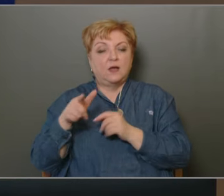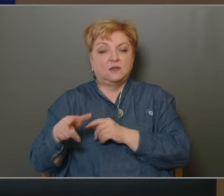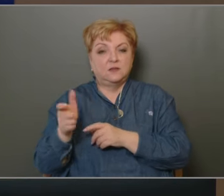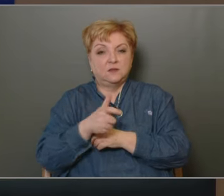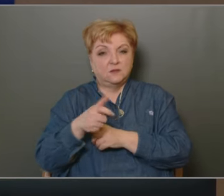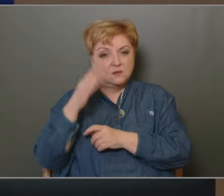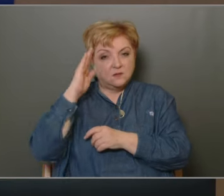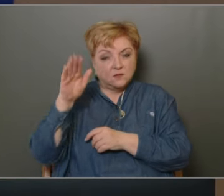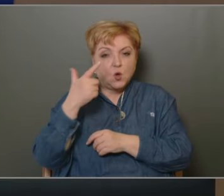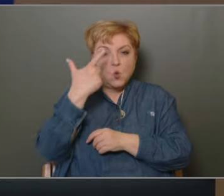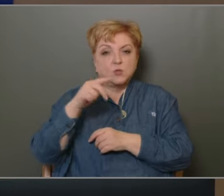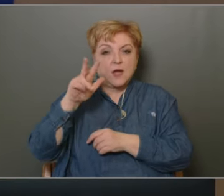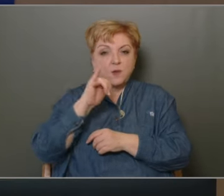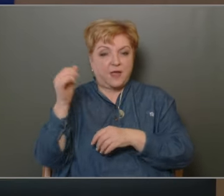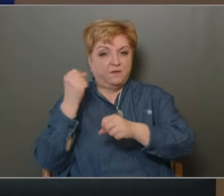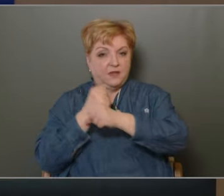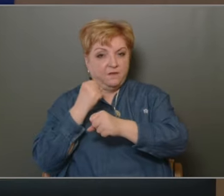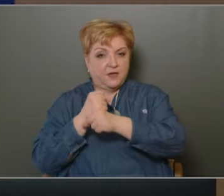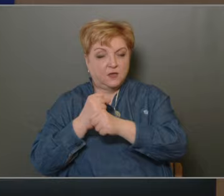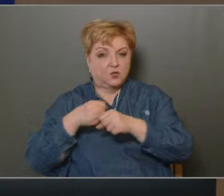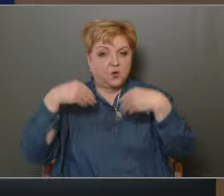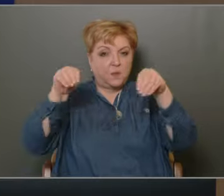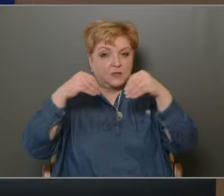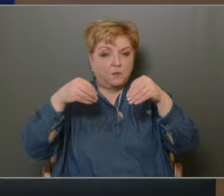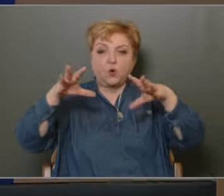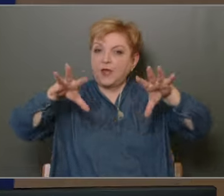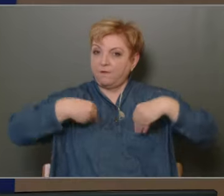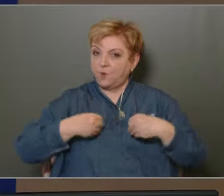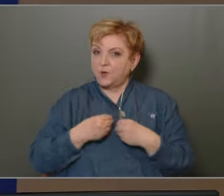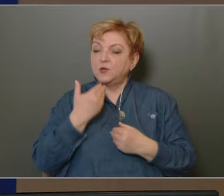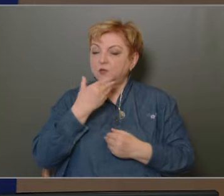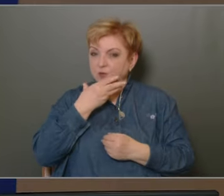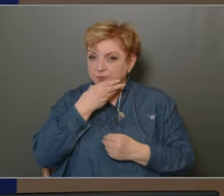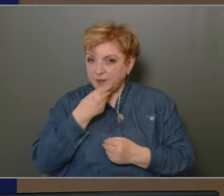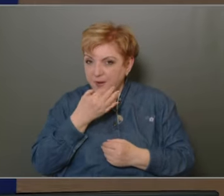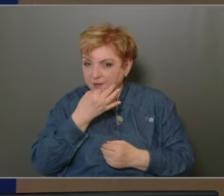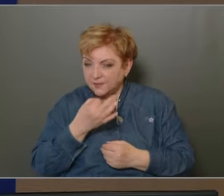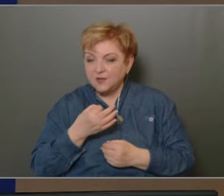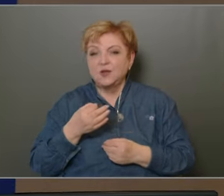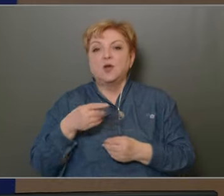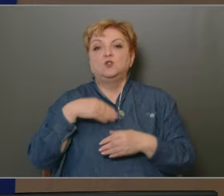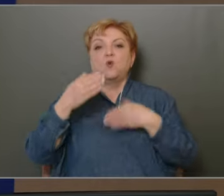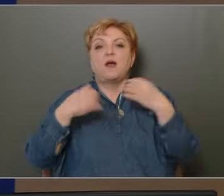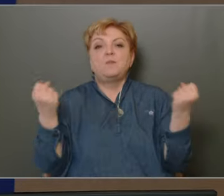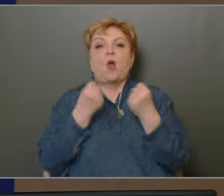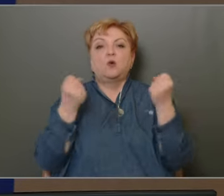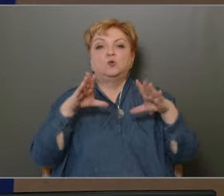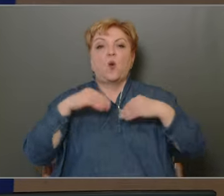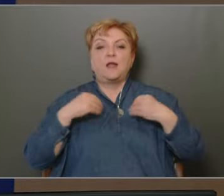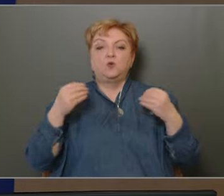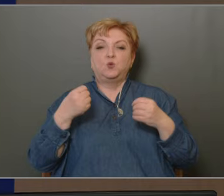2023. évi tevékenységéről szóló beszámolóját elfogadja. Köszönöm szépen, további alkotó együttműködést